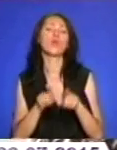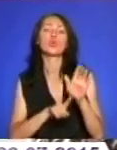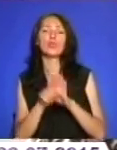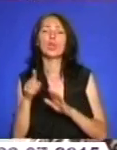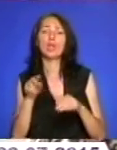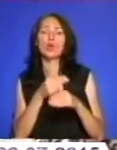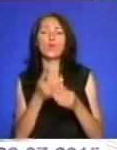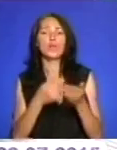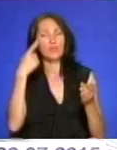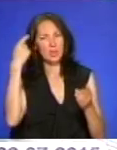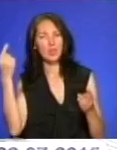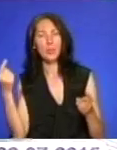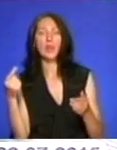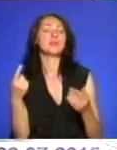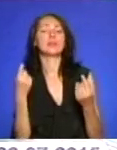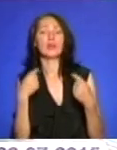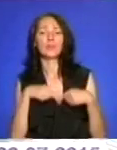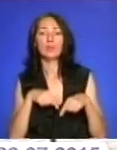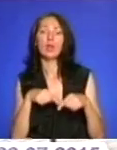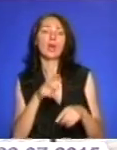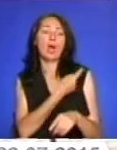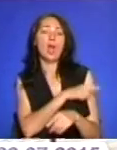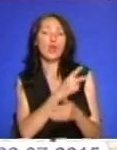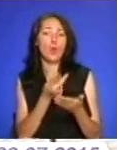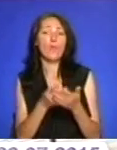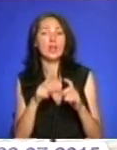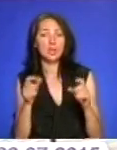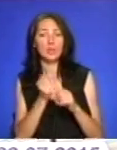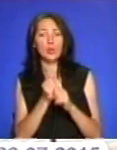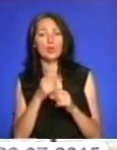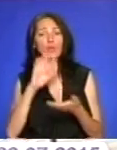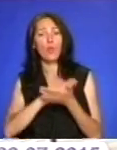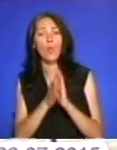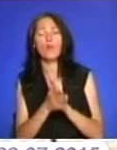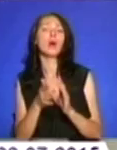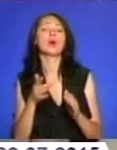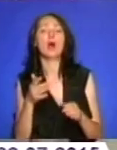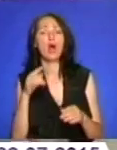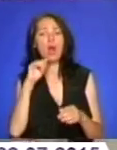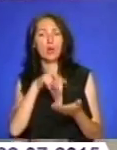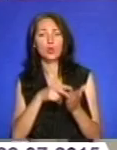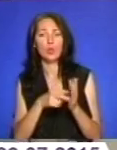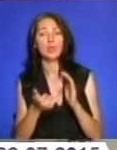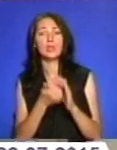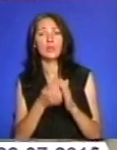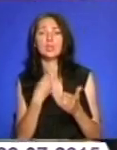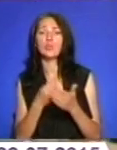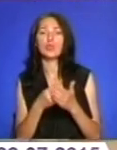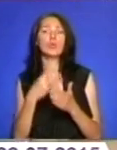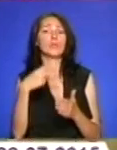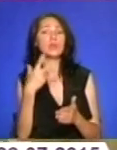лікувальні заклади працюють зараз в умовах жорсткої економії. Дефіцит бюджету галузі – 23 мільйона гривень.